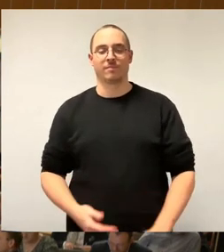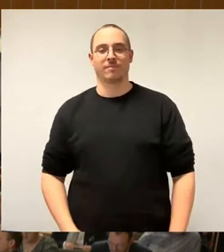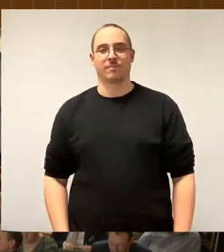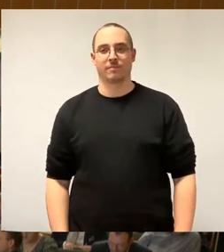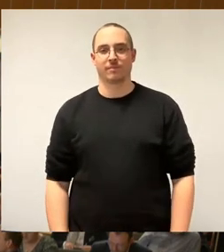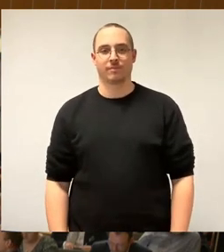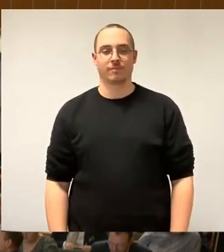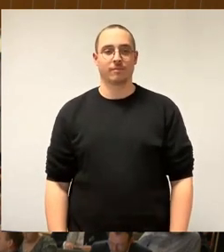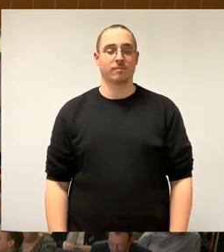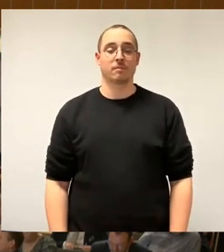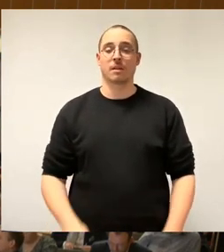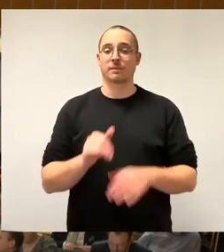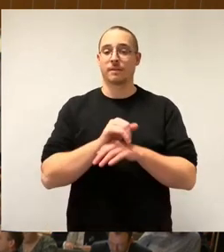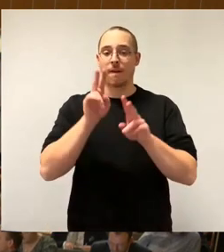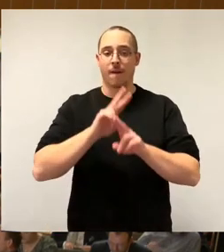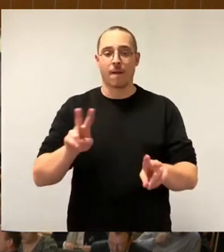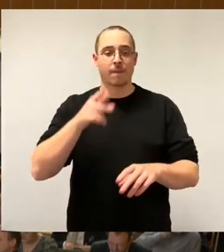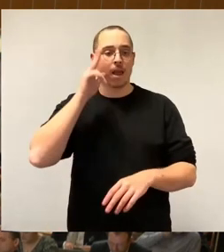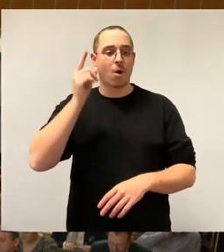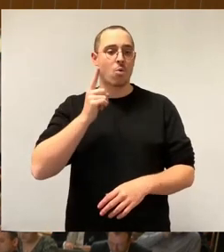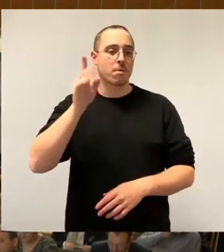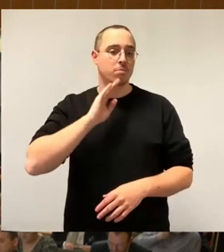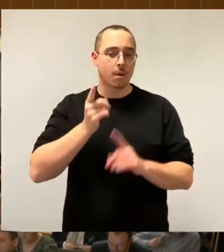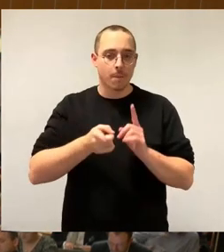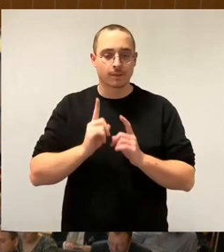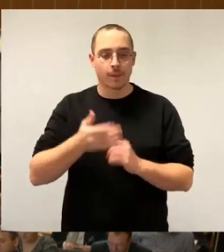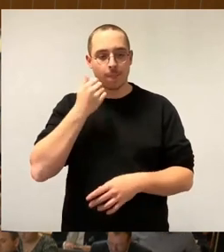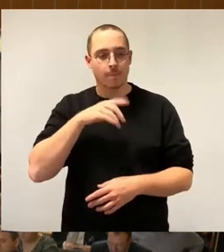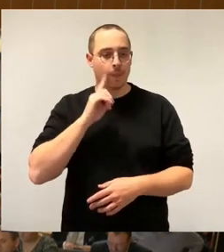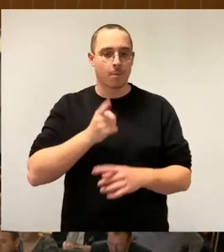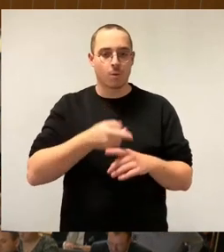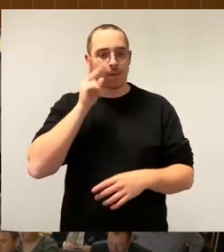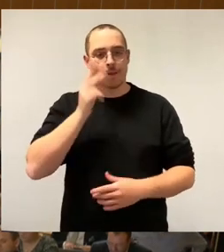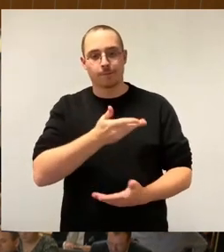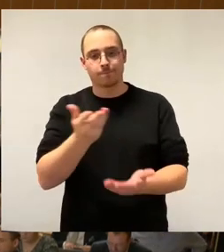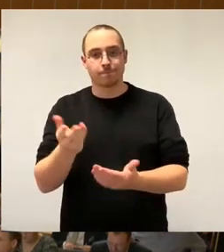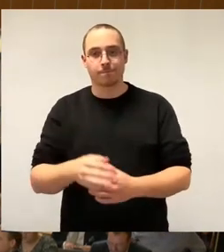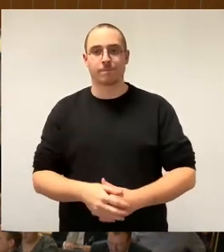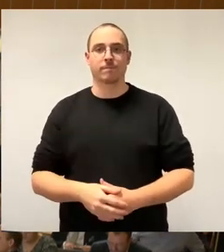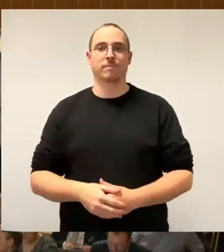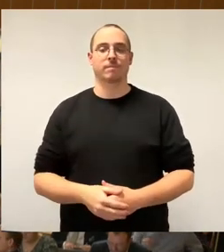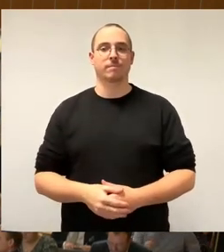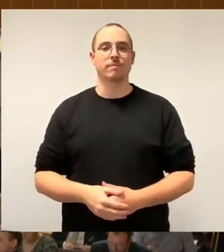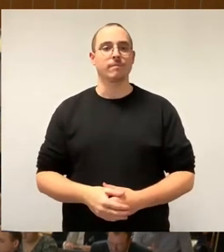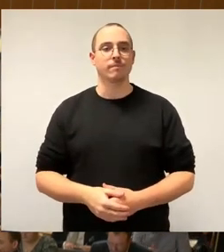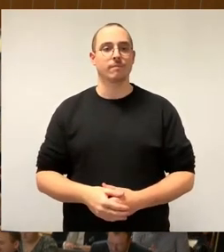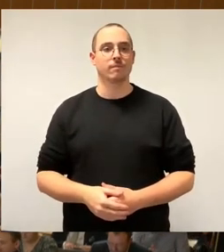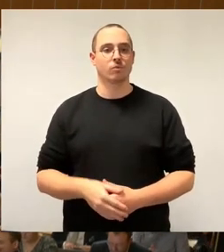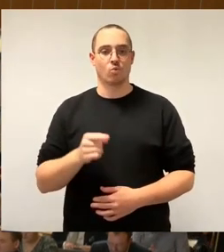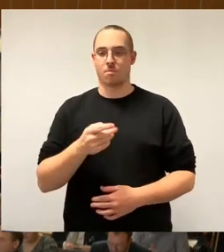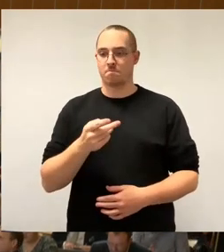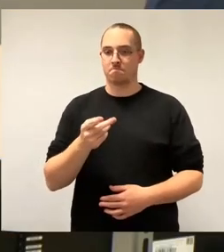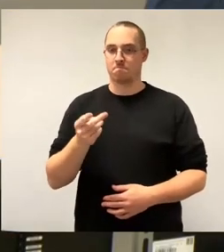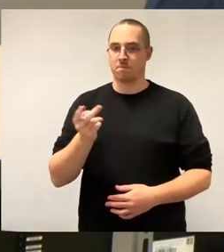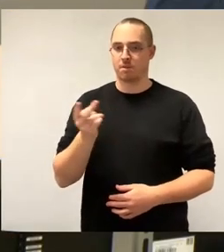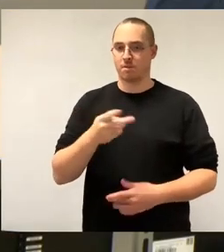Sehr geehrter Herr Oberbürgermeister, meine sehr geehrten Damen und Herren, was es leicht macht, den beiden heute vorliegenden Vereinbarungen